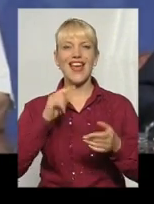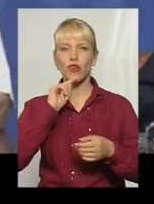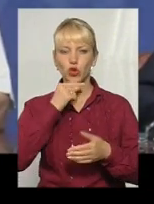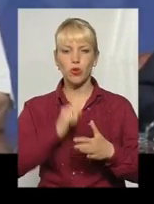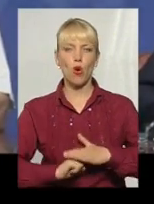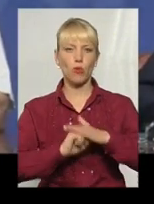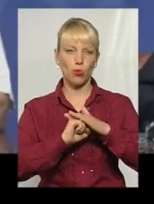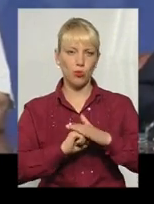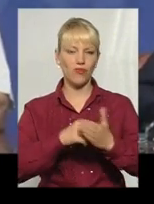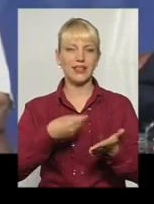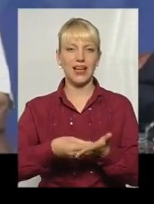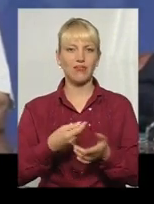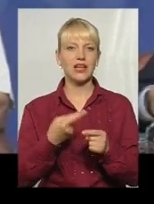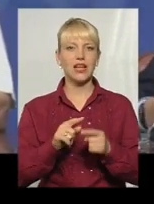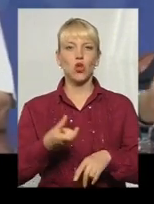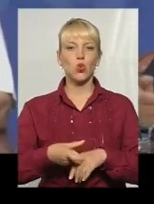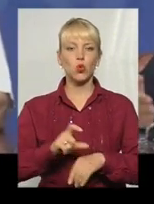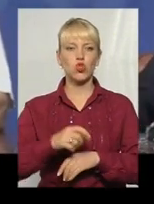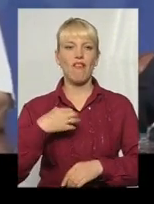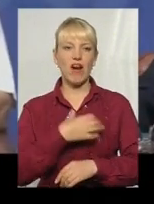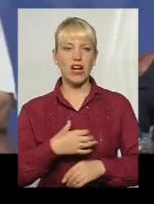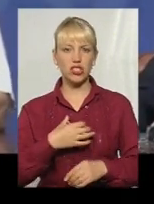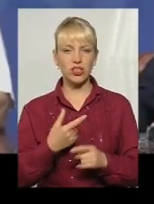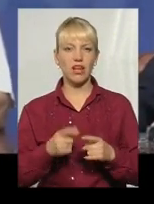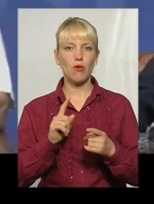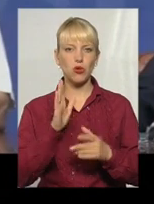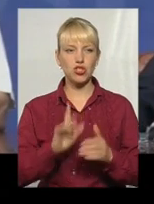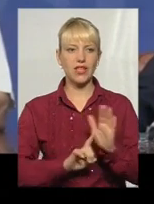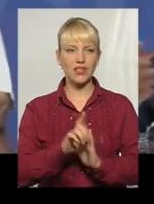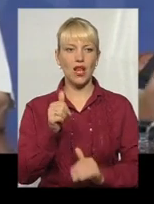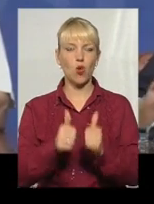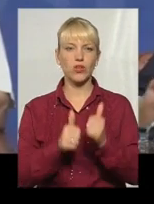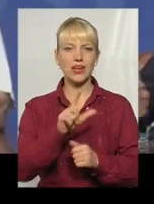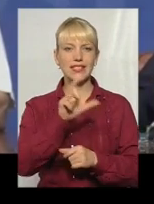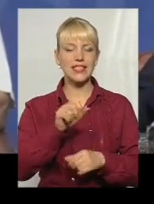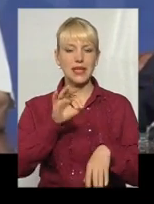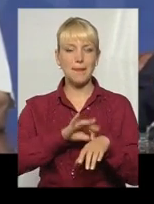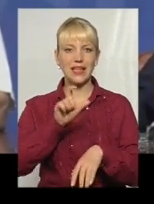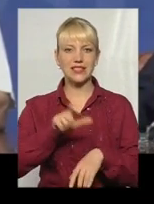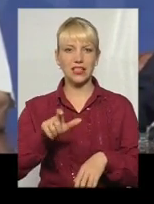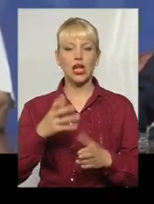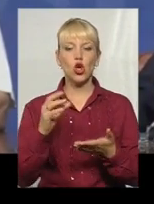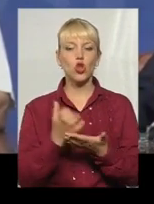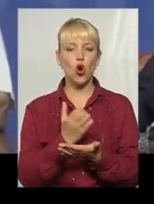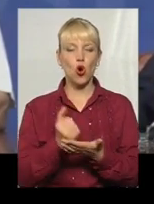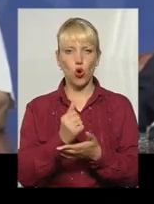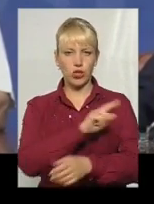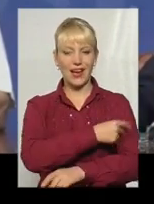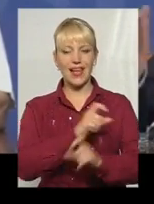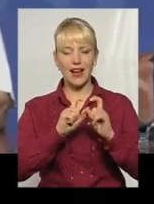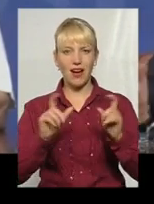обґрунтованому тарифу. Це дуже важливо. Почнеться реальна конкуренція за пацієнта, тому що доходи лікарень будуть залежати від цього.